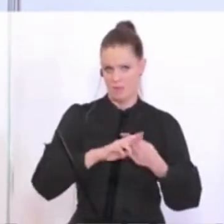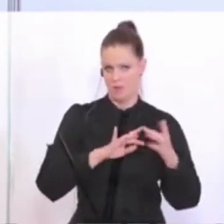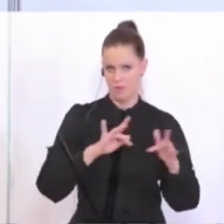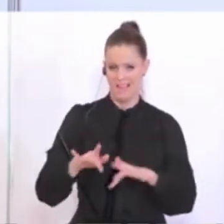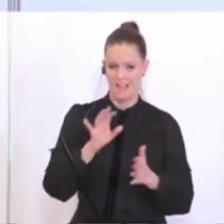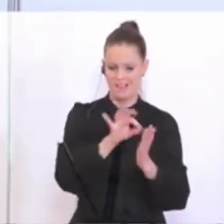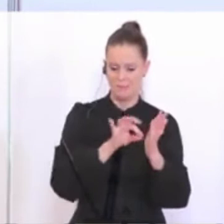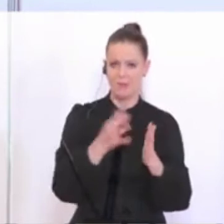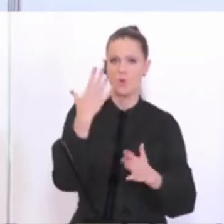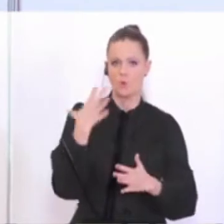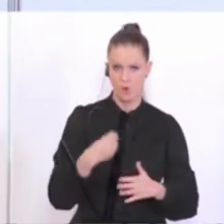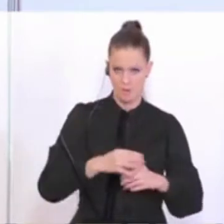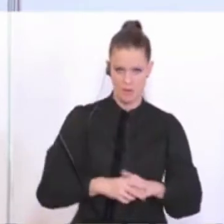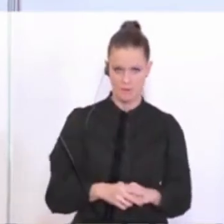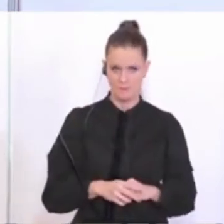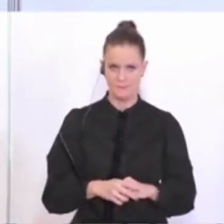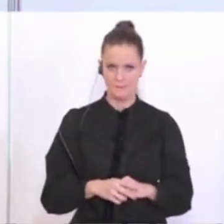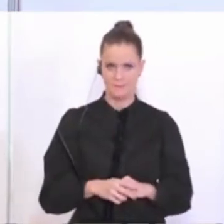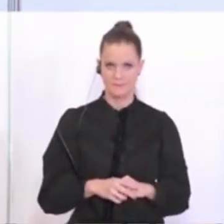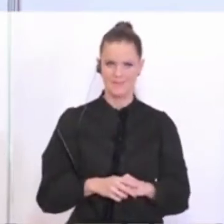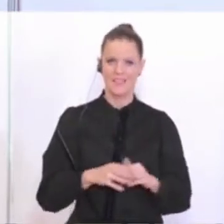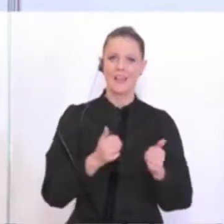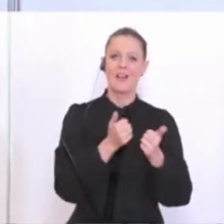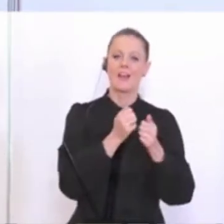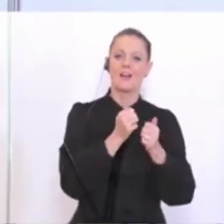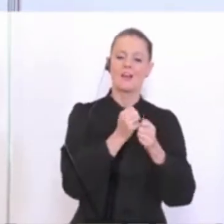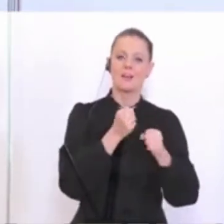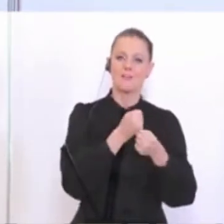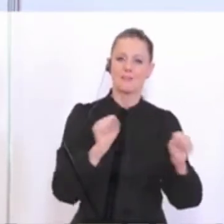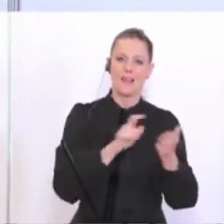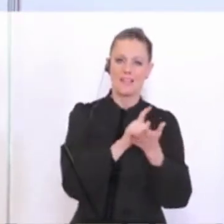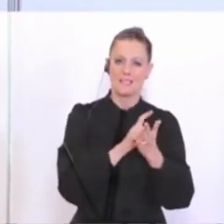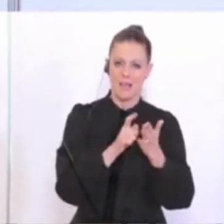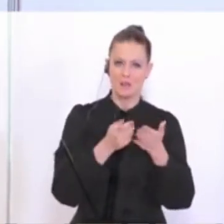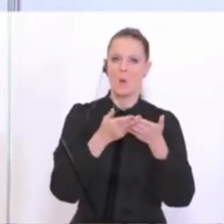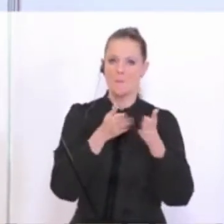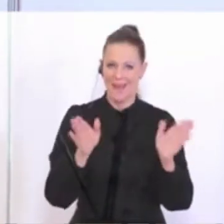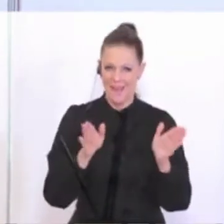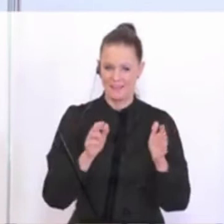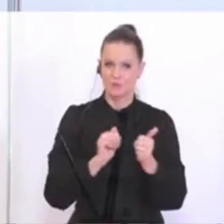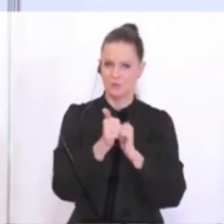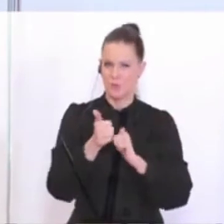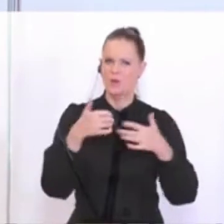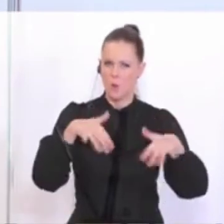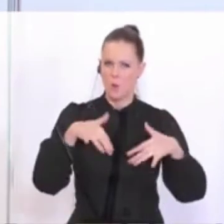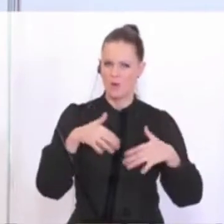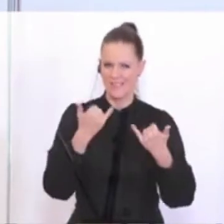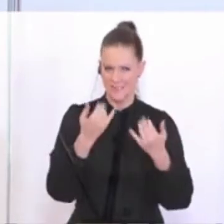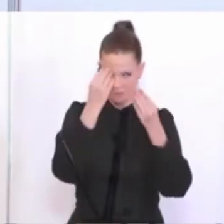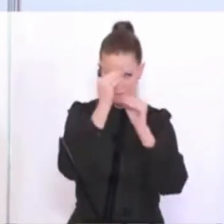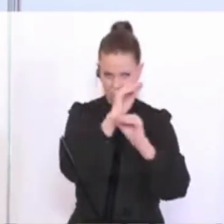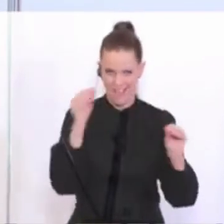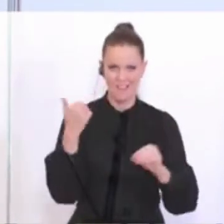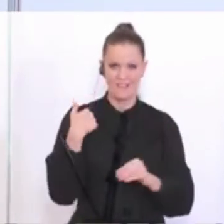noch einmal. Für die Breiten und Freizeitsportlockerungen, die wir hier angekündigt haben,